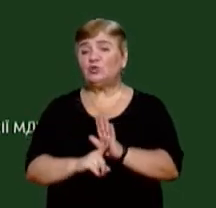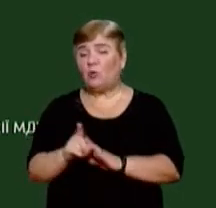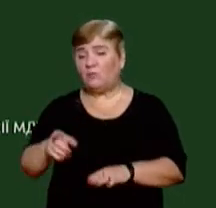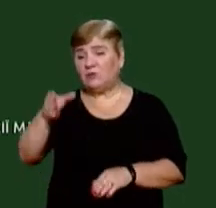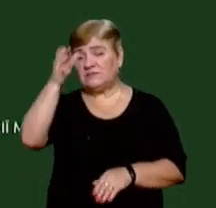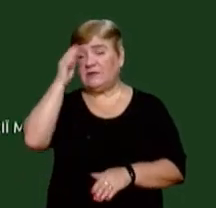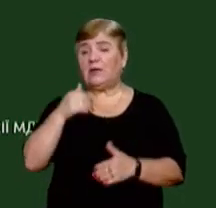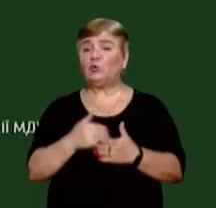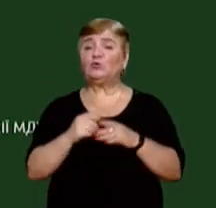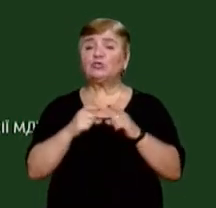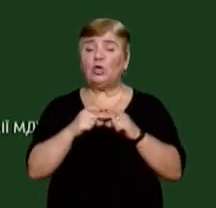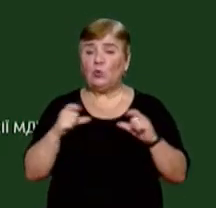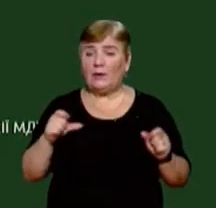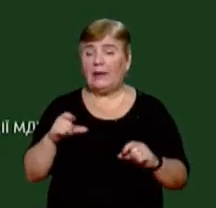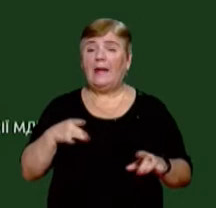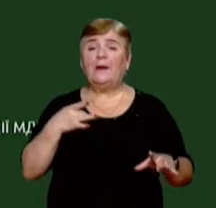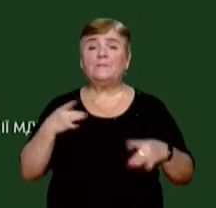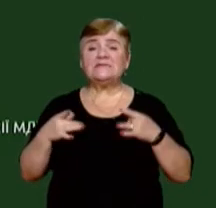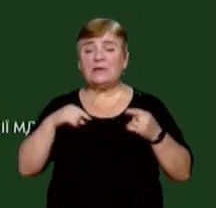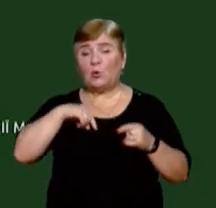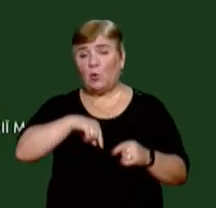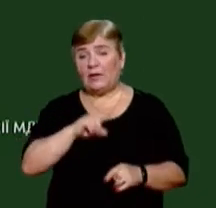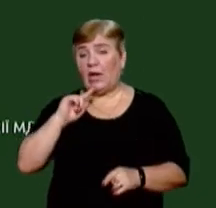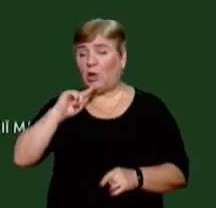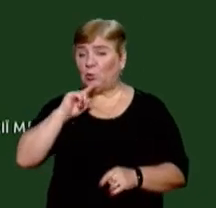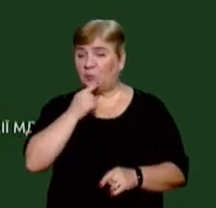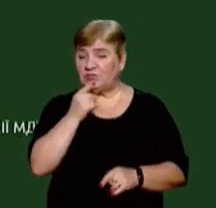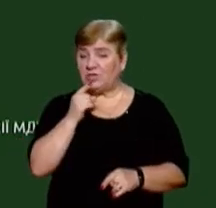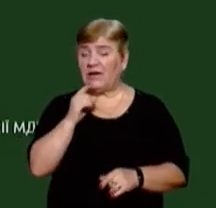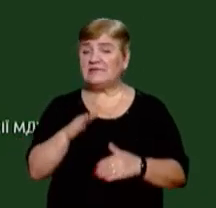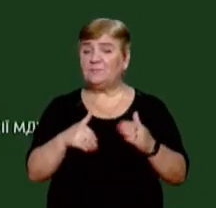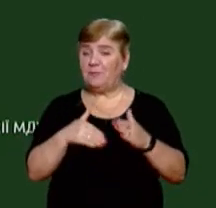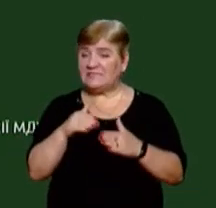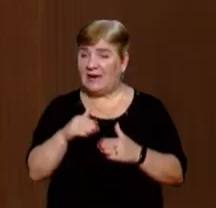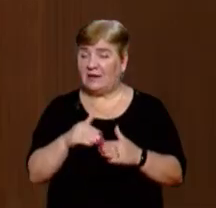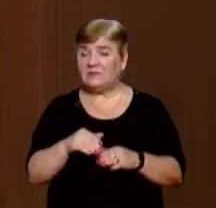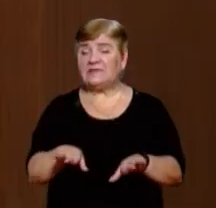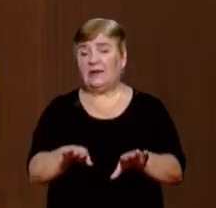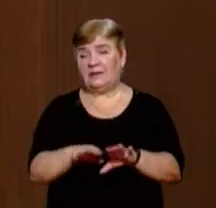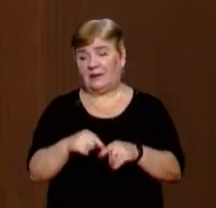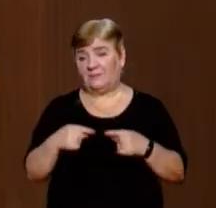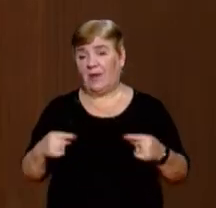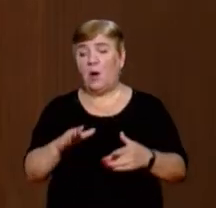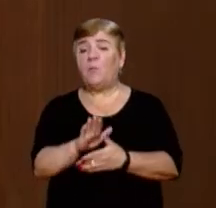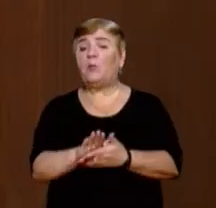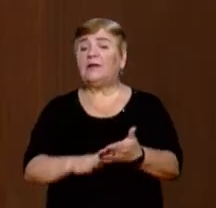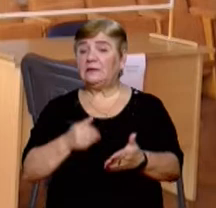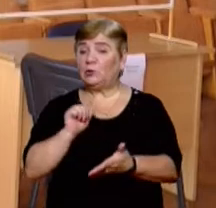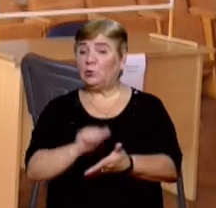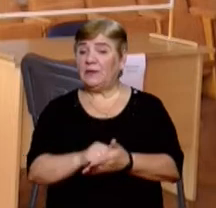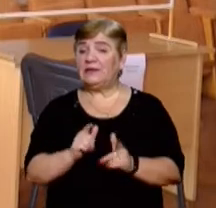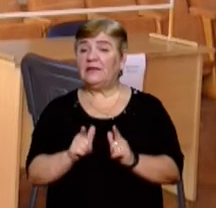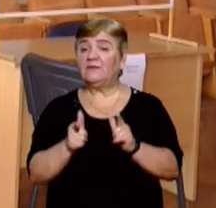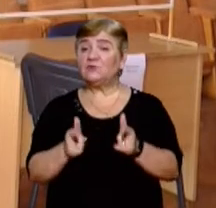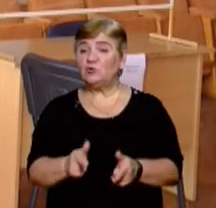освіти, дошкільної освіти, психології, економічні спеціальності, географії, туризму. Подати документи на вступ в